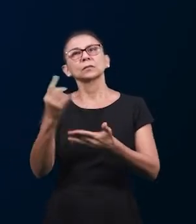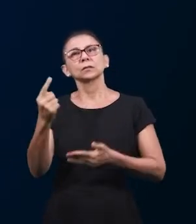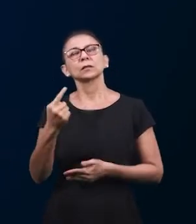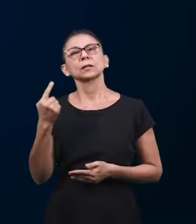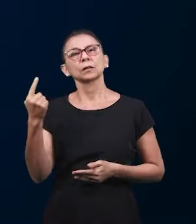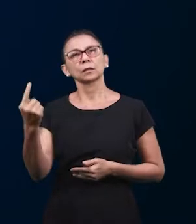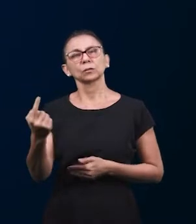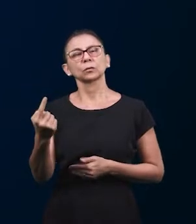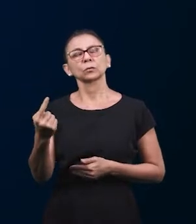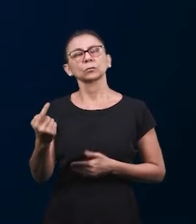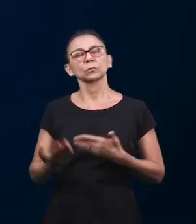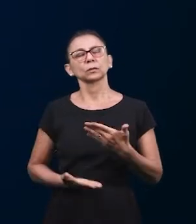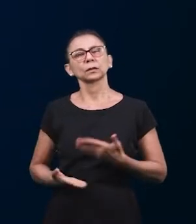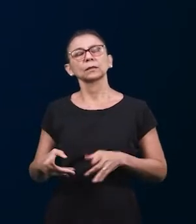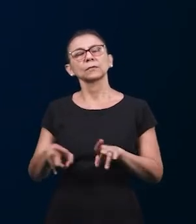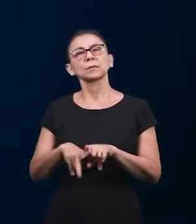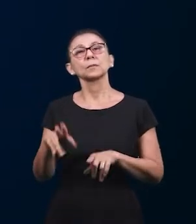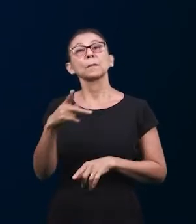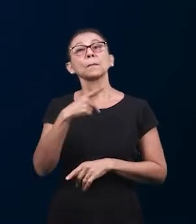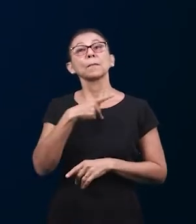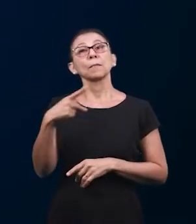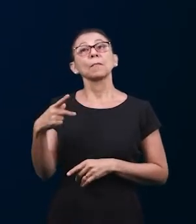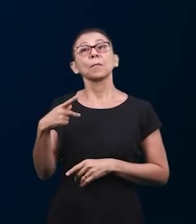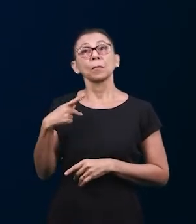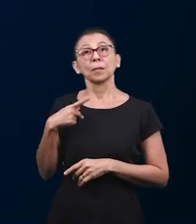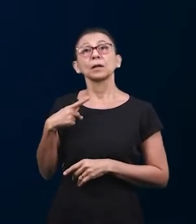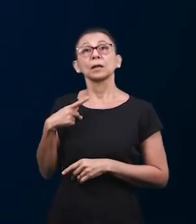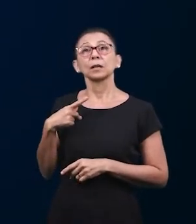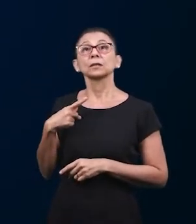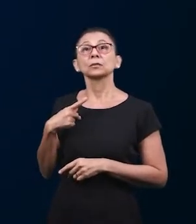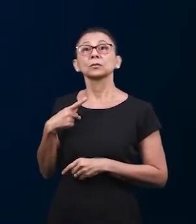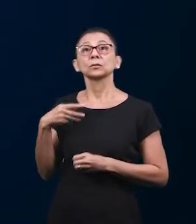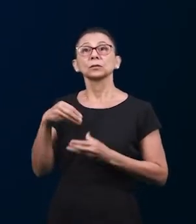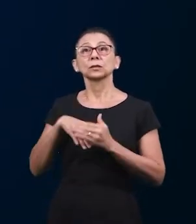пресвятелей, миром Господа Иисуса Христа.